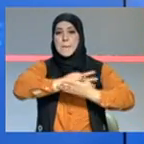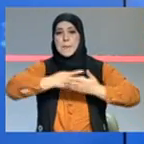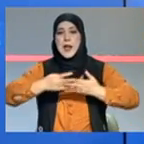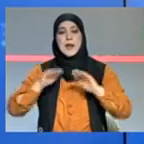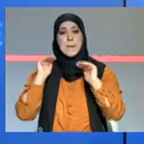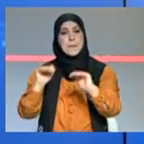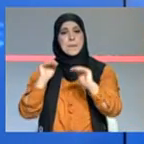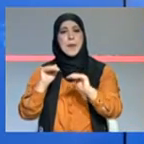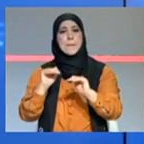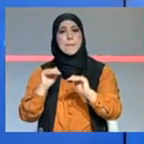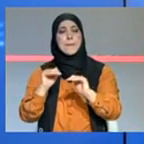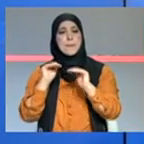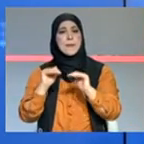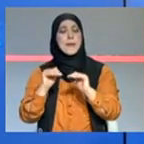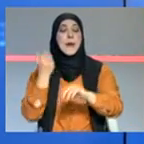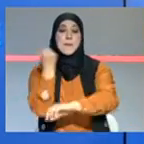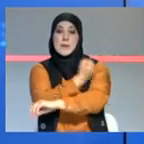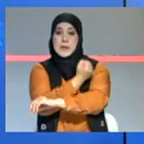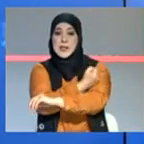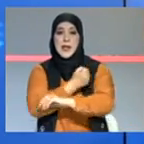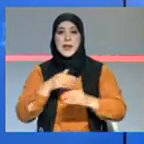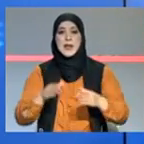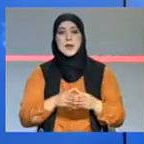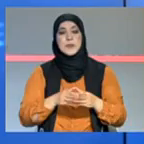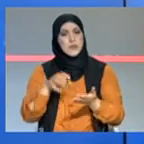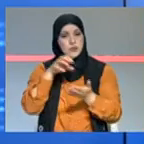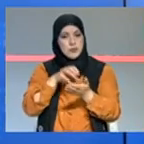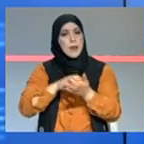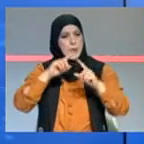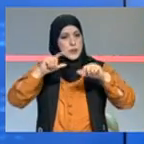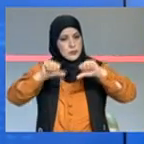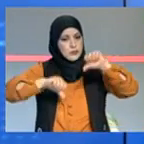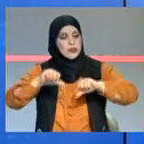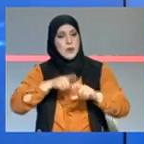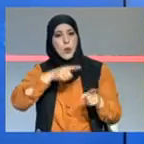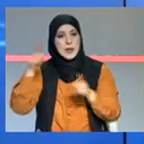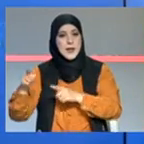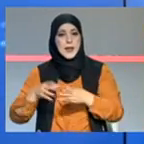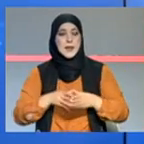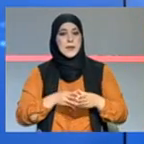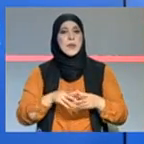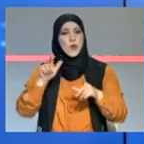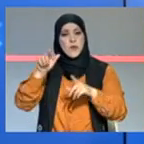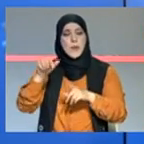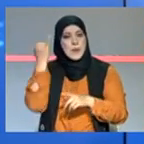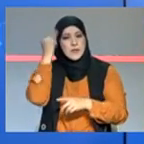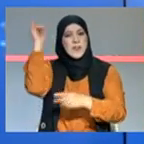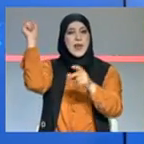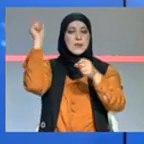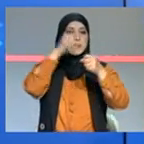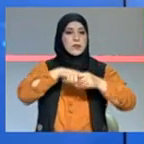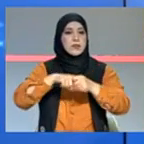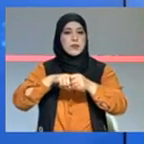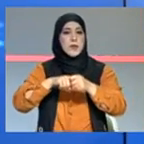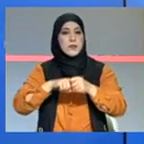من التلقيح هو الآيغان لكن من مخبر آخر فما ايضا المبادرة اللي احنا منخارتين فيها تونس اللي هي المبادرة